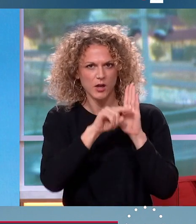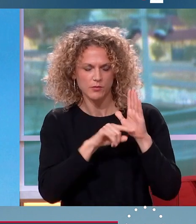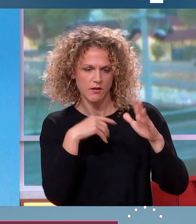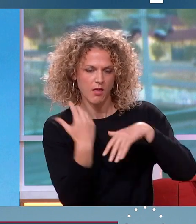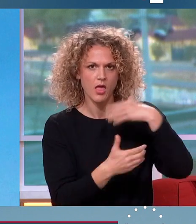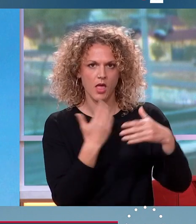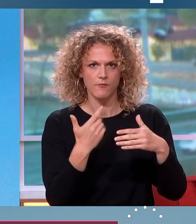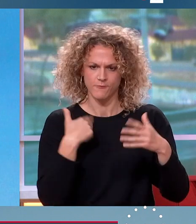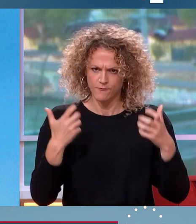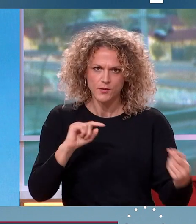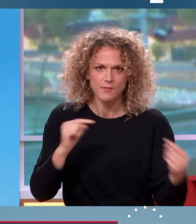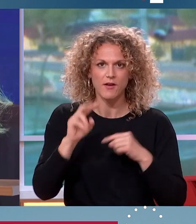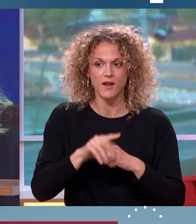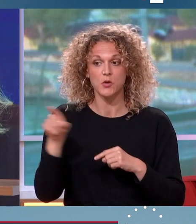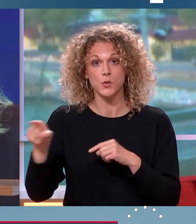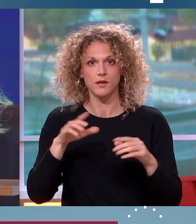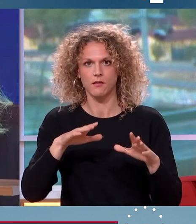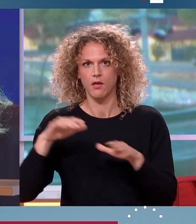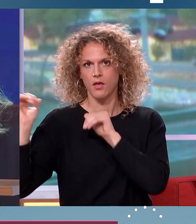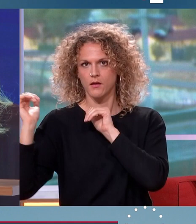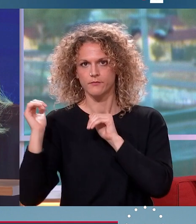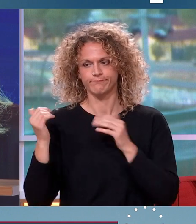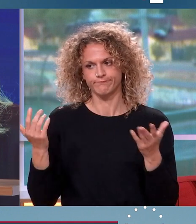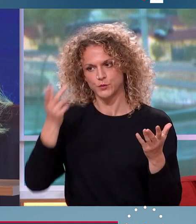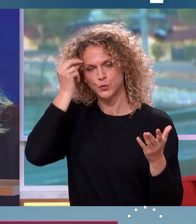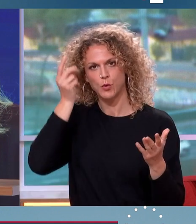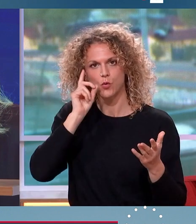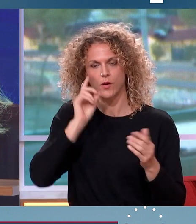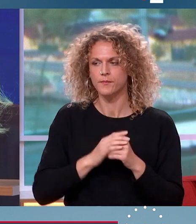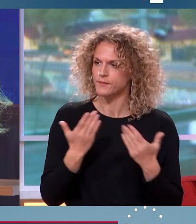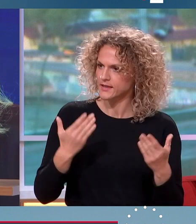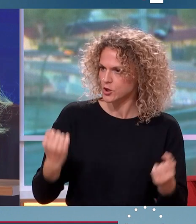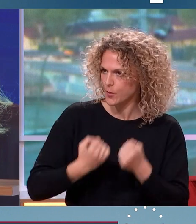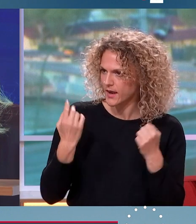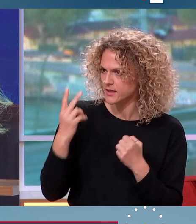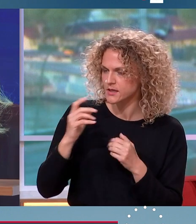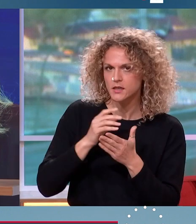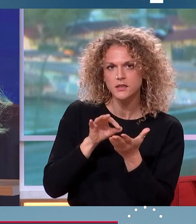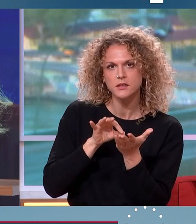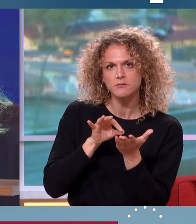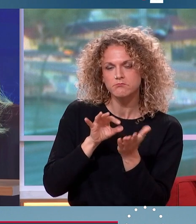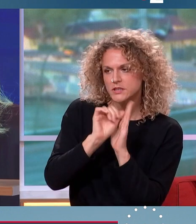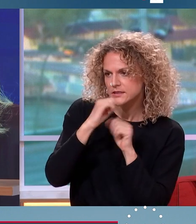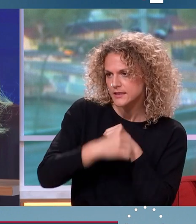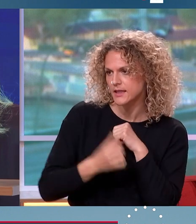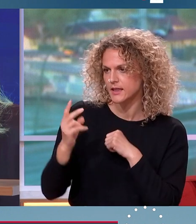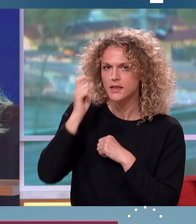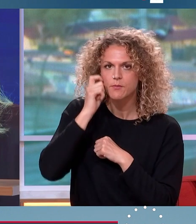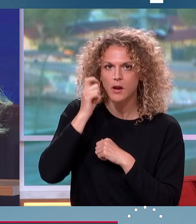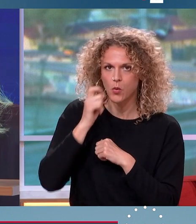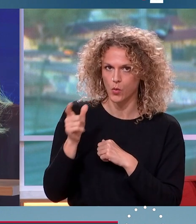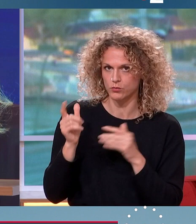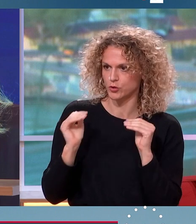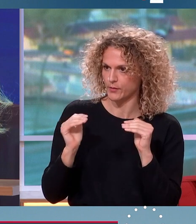il fuit le débat, on comprend pourquoi. Mais c'est cette façon de faire campagne d'Emmanuel Macron qui peut-être, selon vous, lui fait gagner